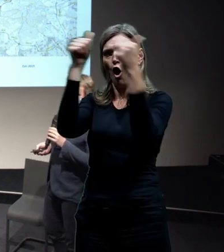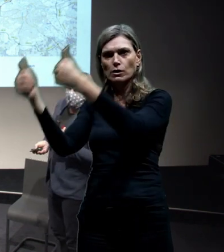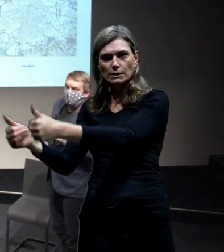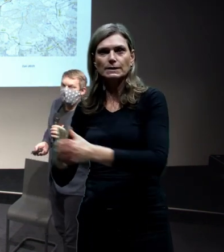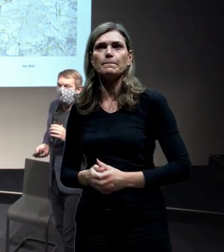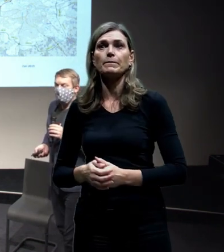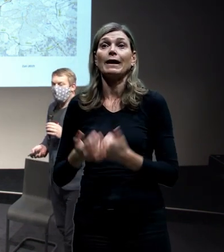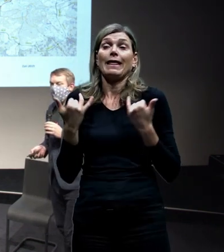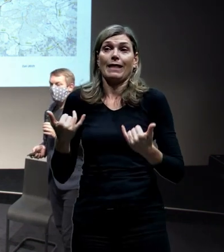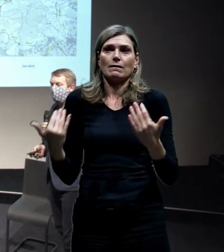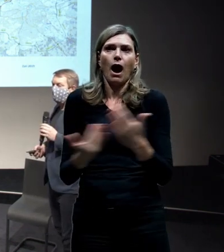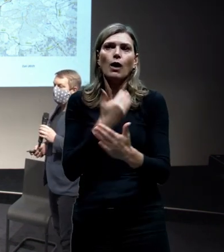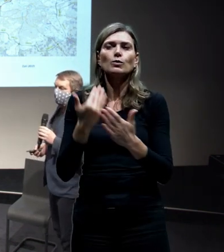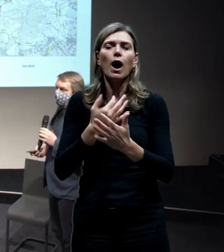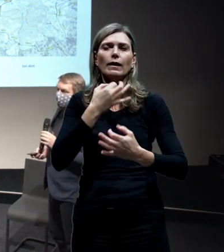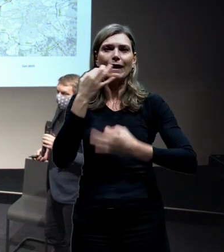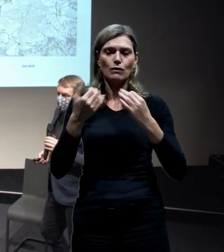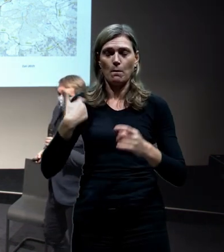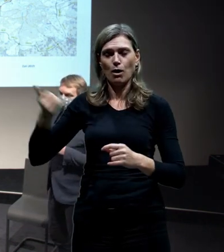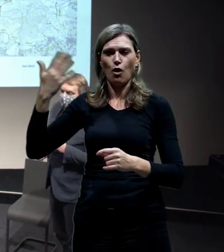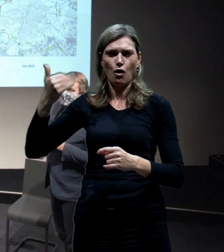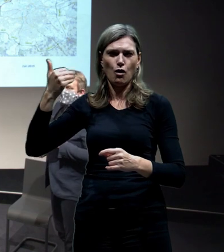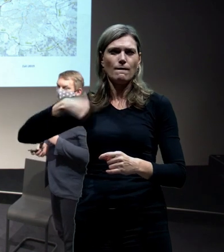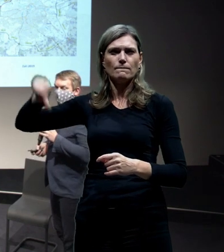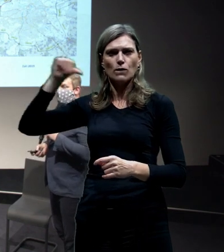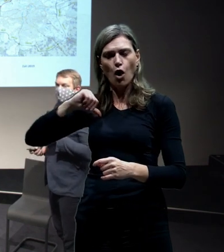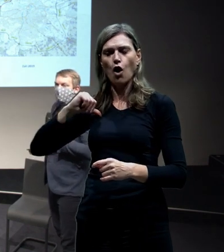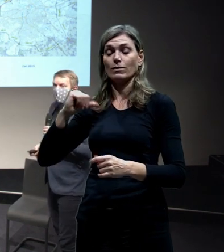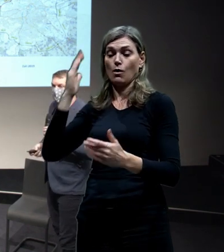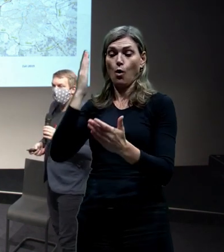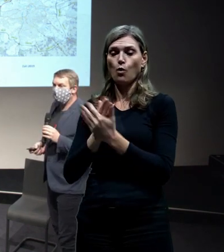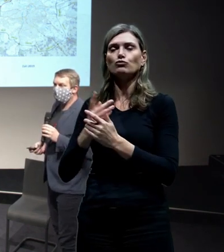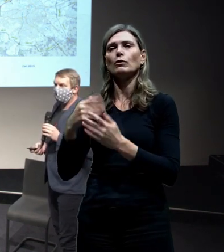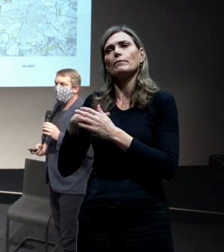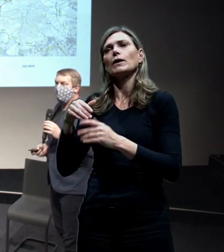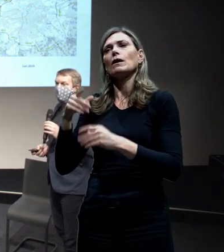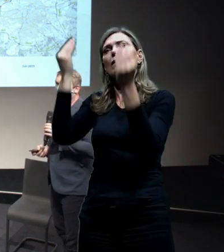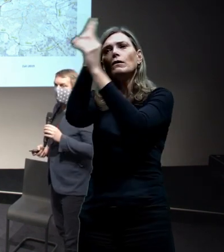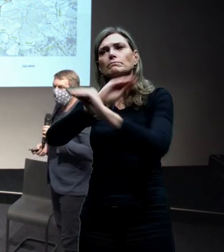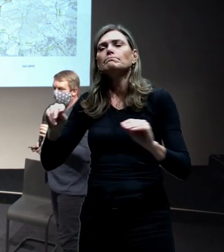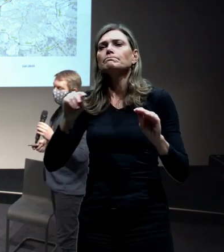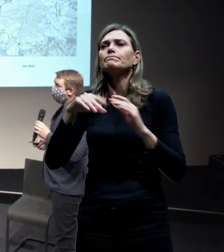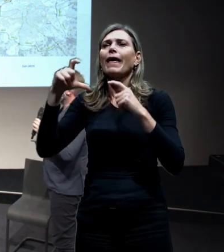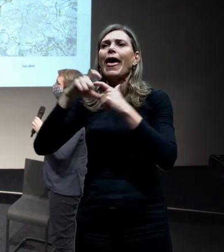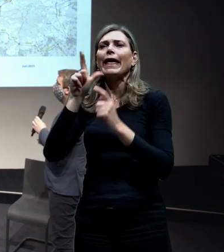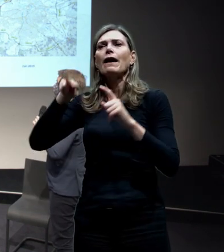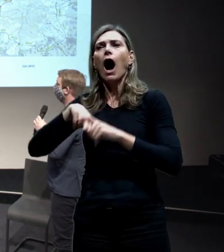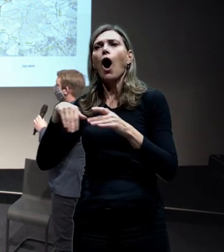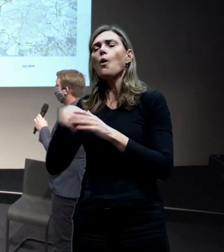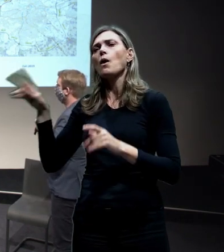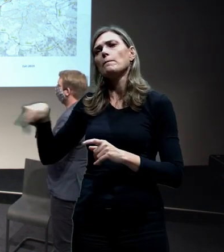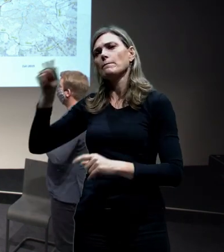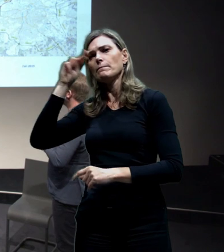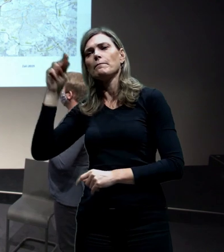hlediska aktuální situace na konci loňského roku byl ukončen proces oznámení EIA, čili hodnocení životního